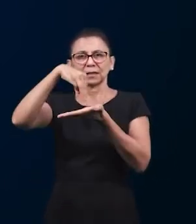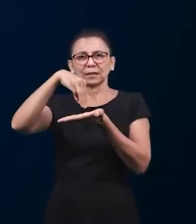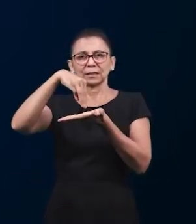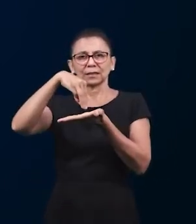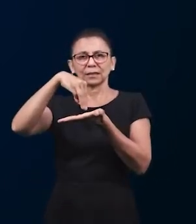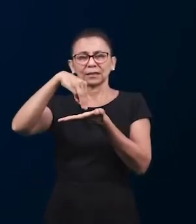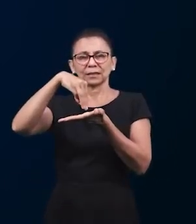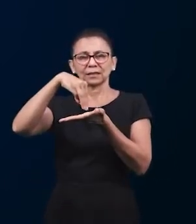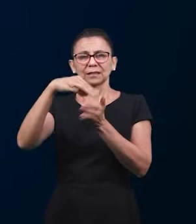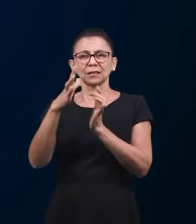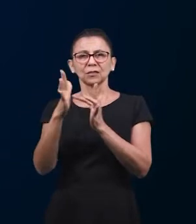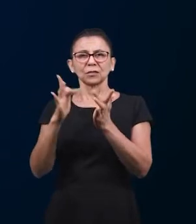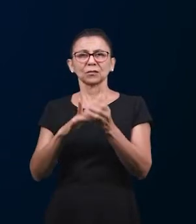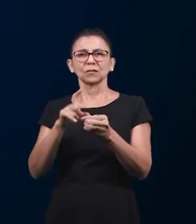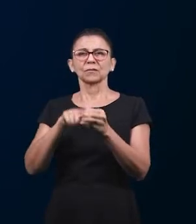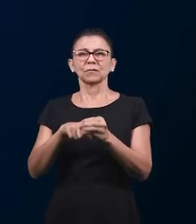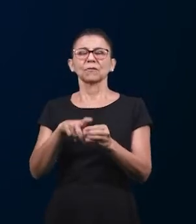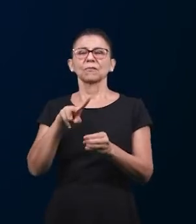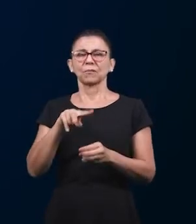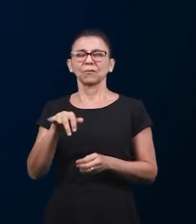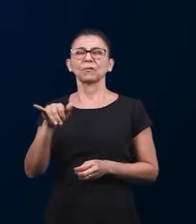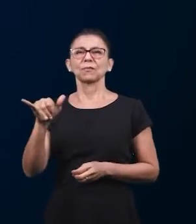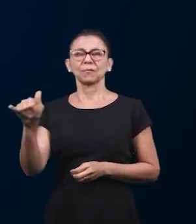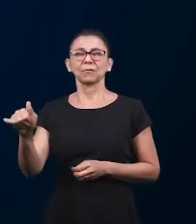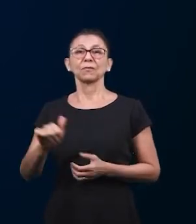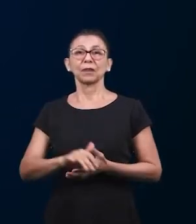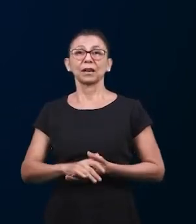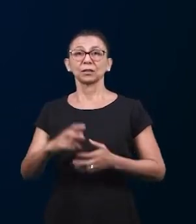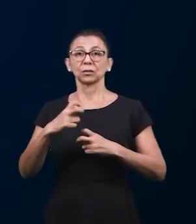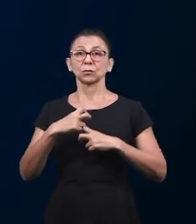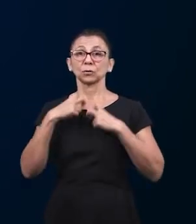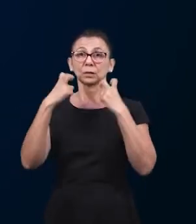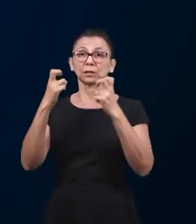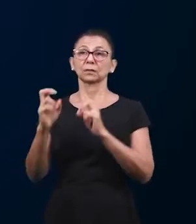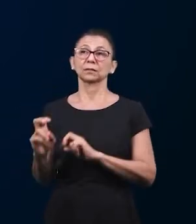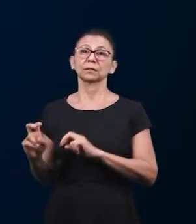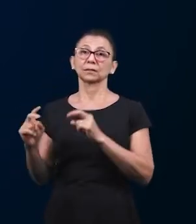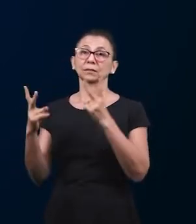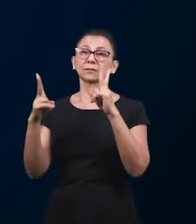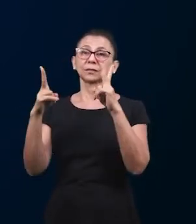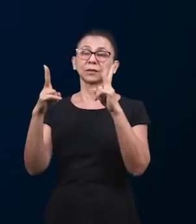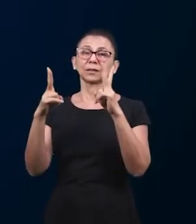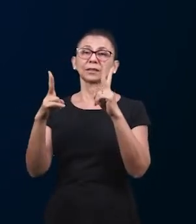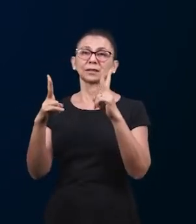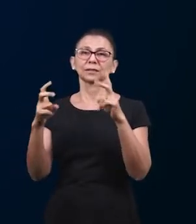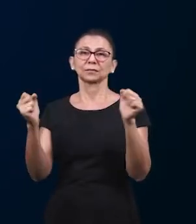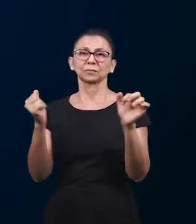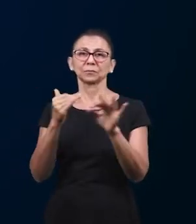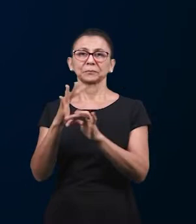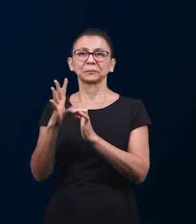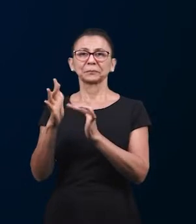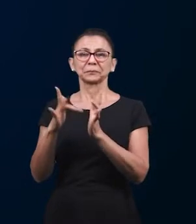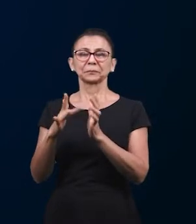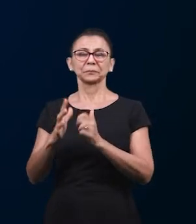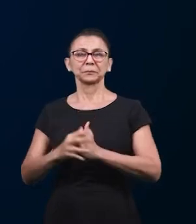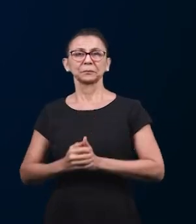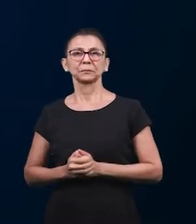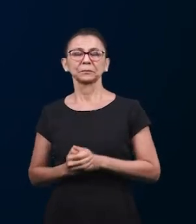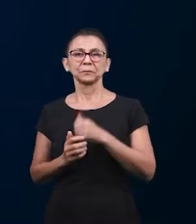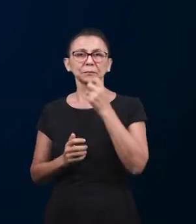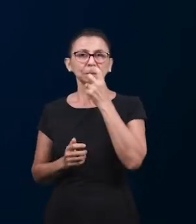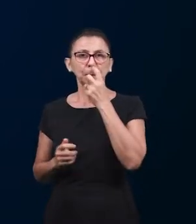Маранафа, Господь Иисус грядет. Это наше богатство, это наш клич победы в этот момент.